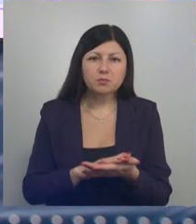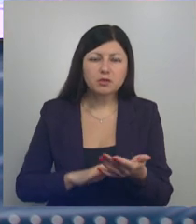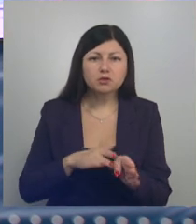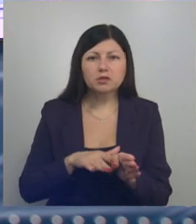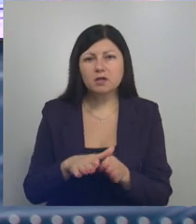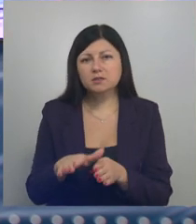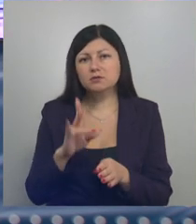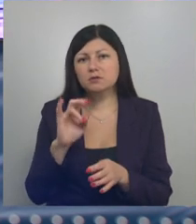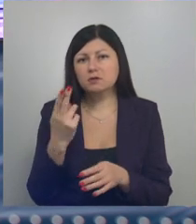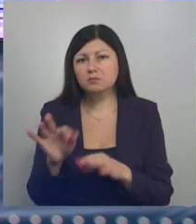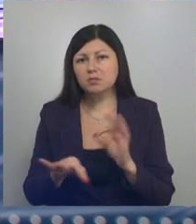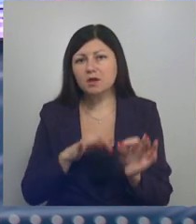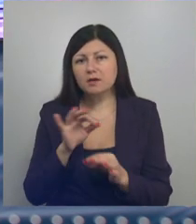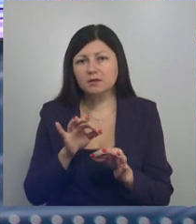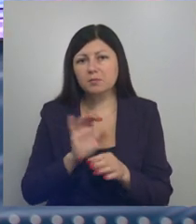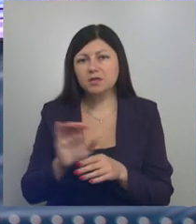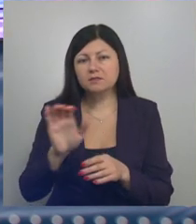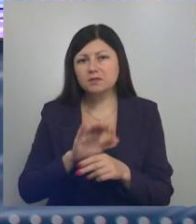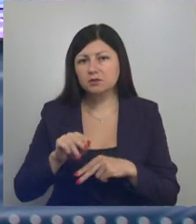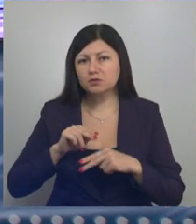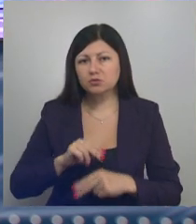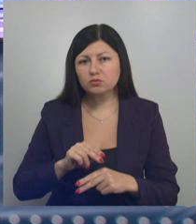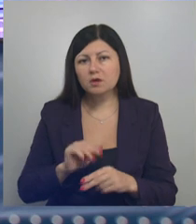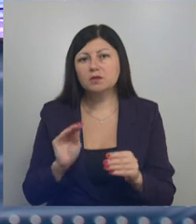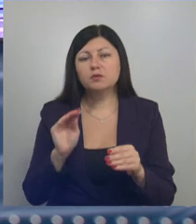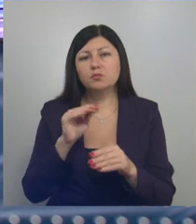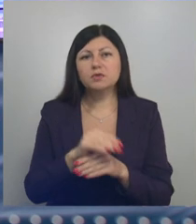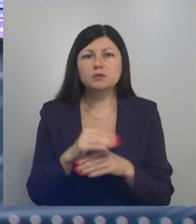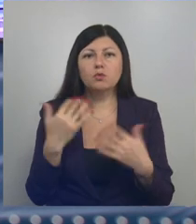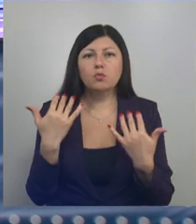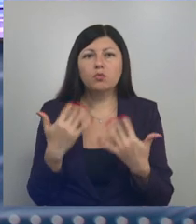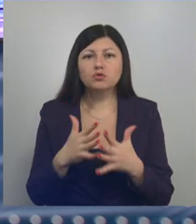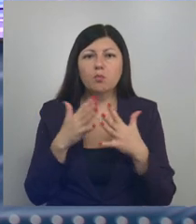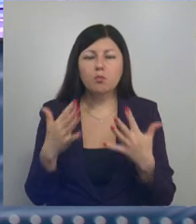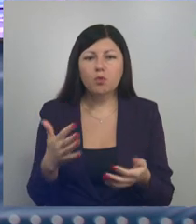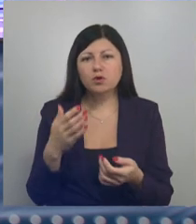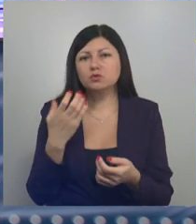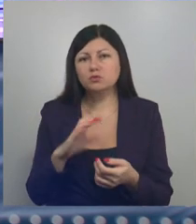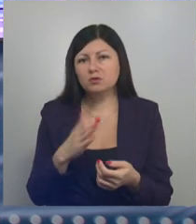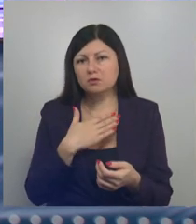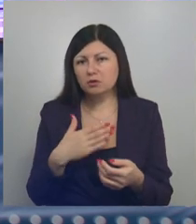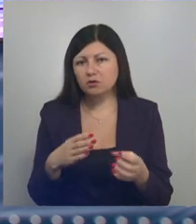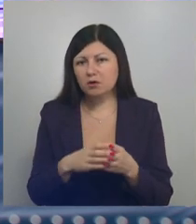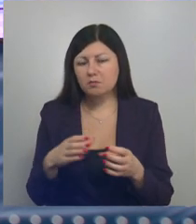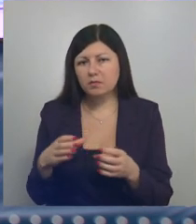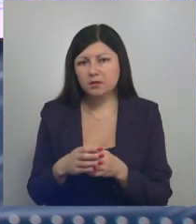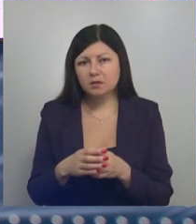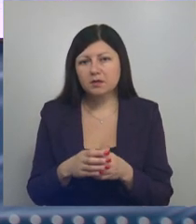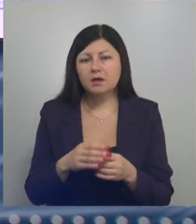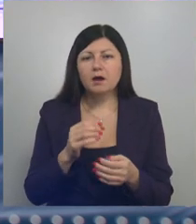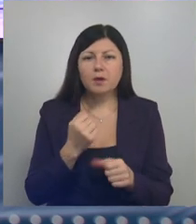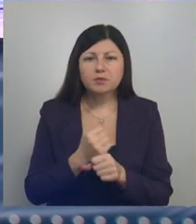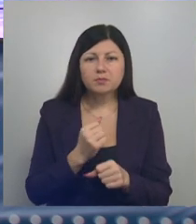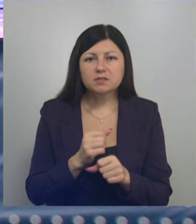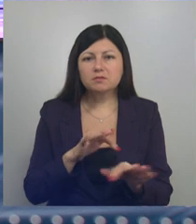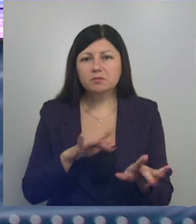реализацию нацпроекта «Производительность труда». К нему присоединились уже более сотни наших компаний. Оптимизировать процессы им